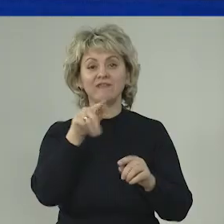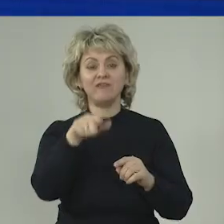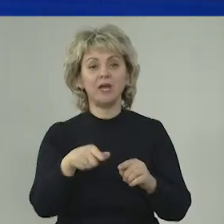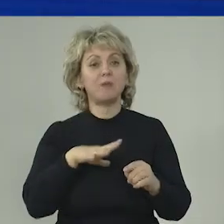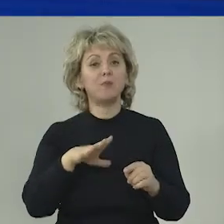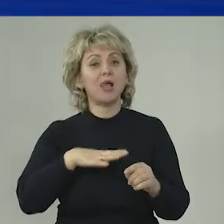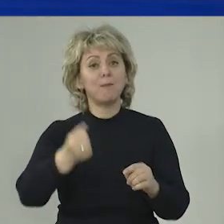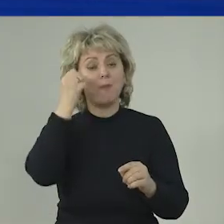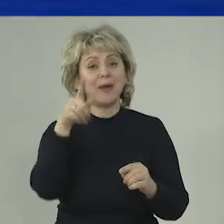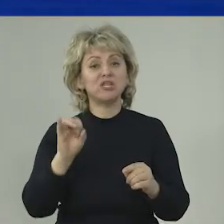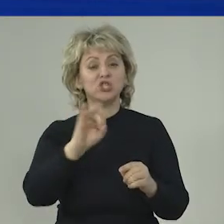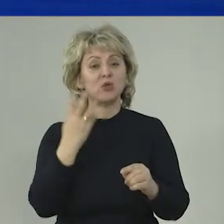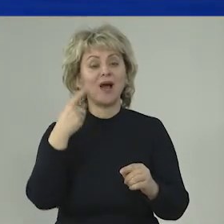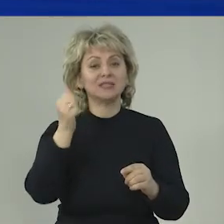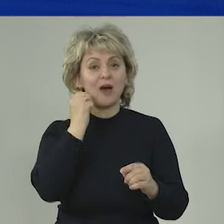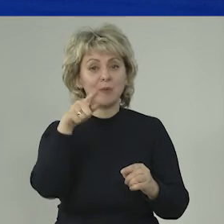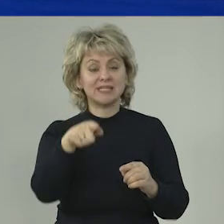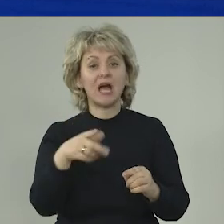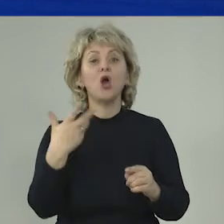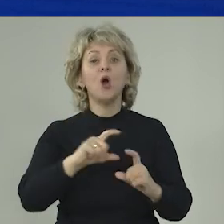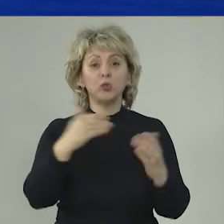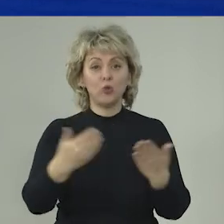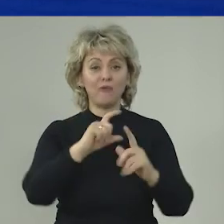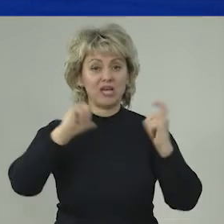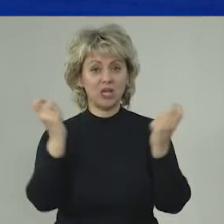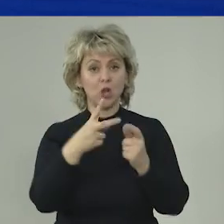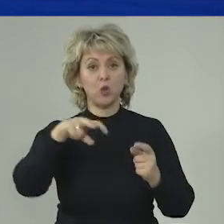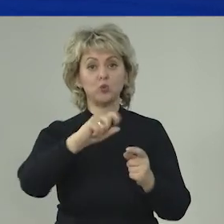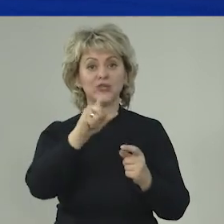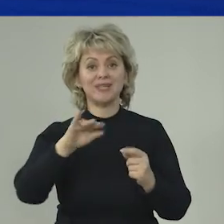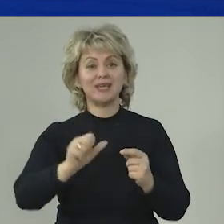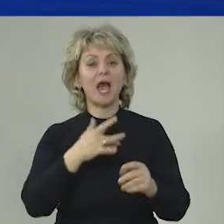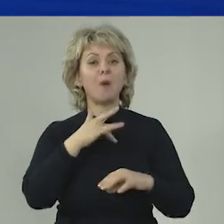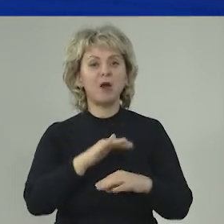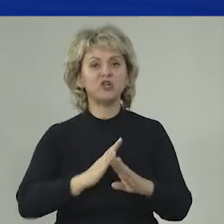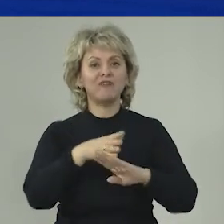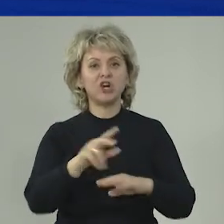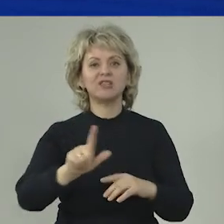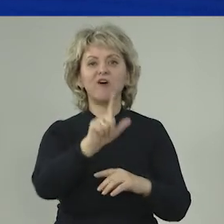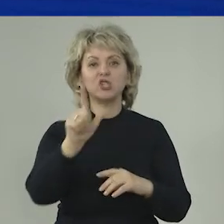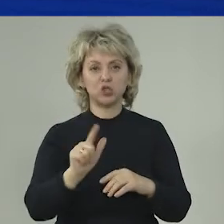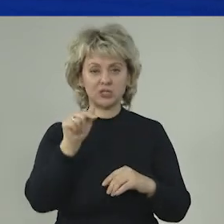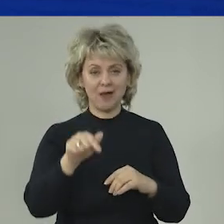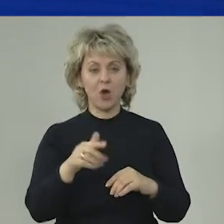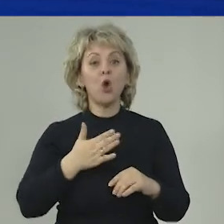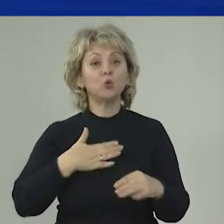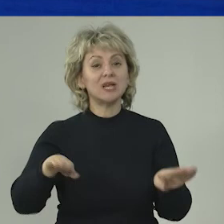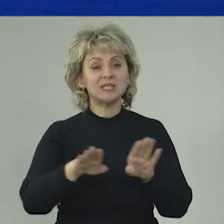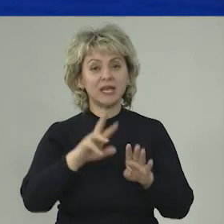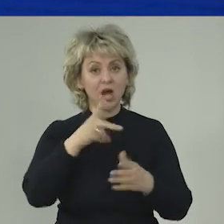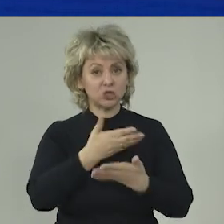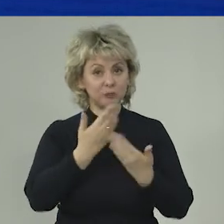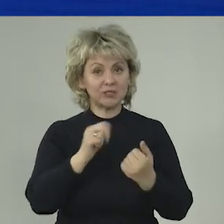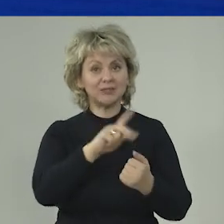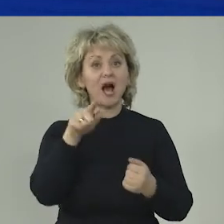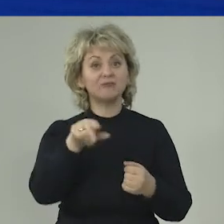время, свежа в памяти еще история, когда в Москве реконструированный стадион «Лужники», а болельщики выходили два часа. У нас таких